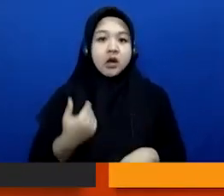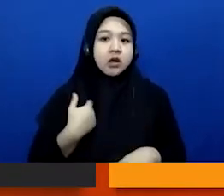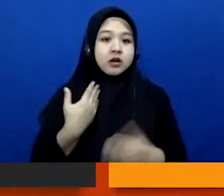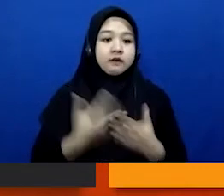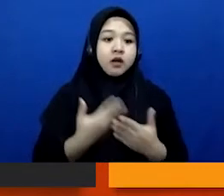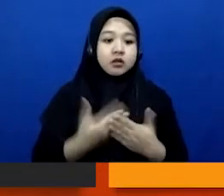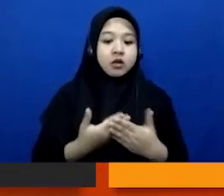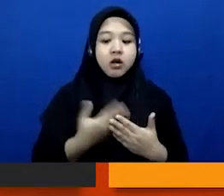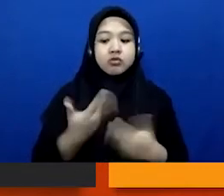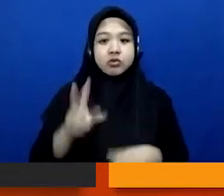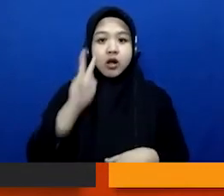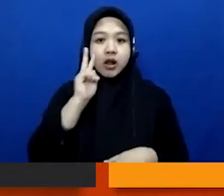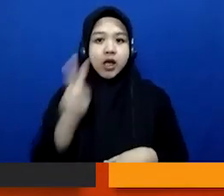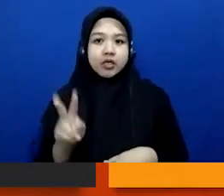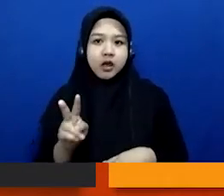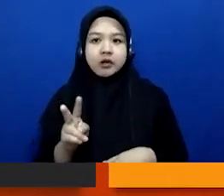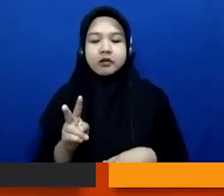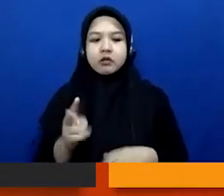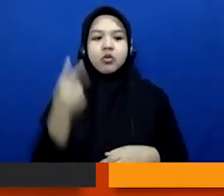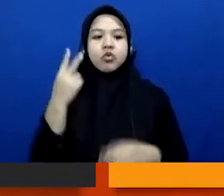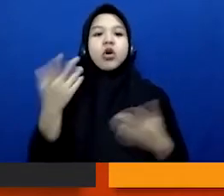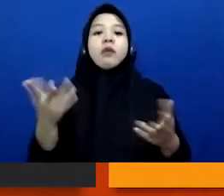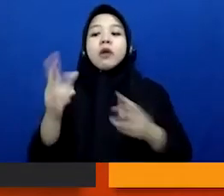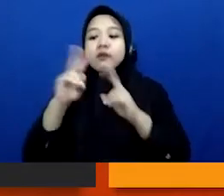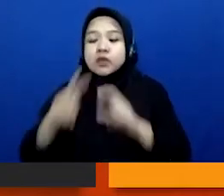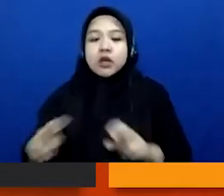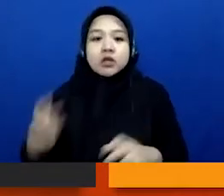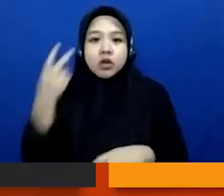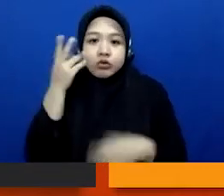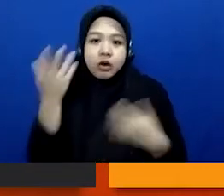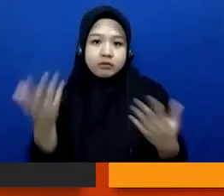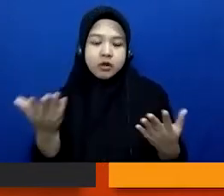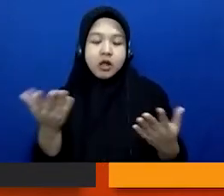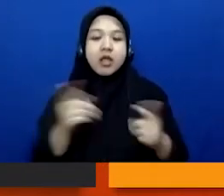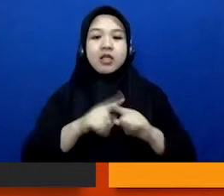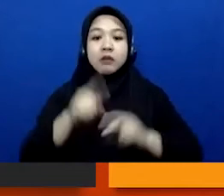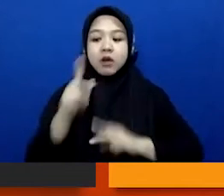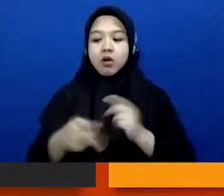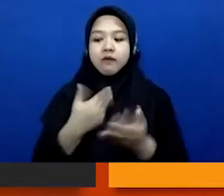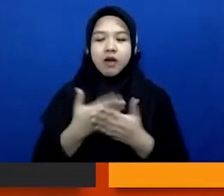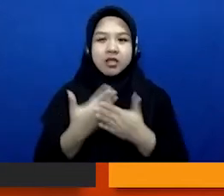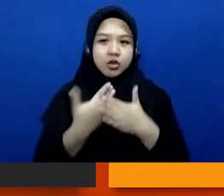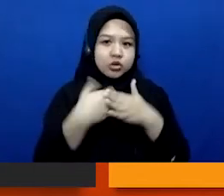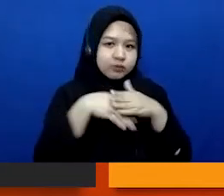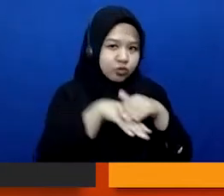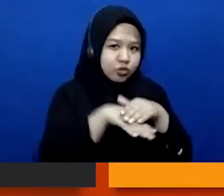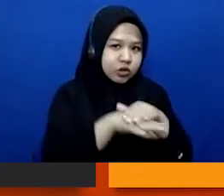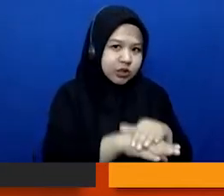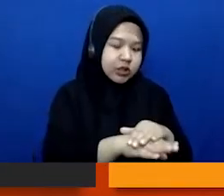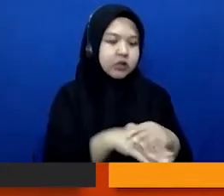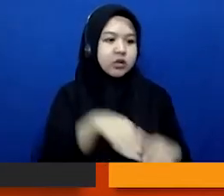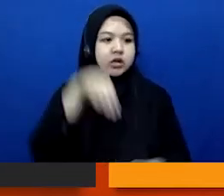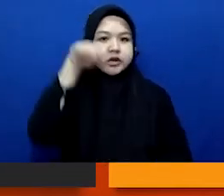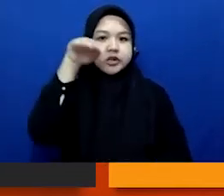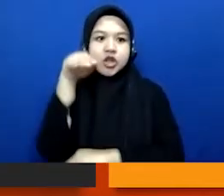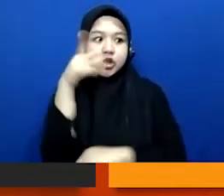itu sudah kelihatan ya buat apa untuk diinvestigasi gitu kan tapi kalau fakta itu disembunyikan kejahatan